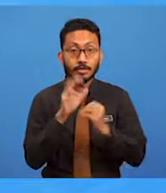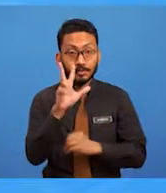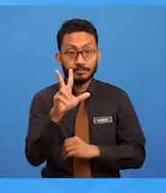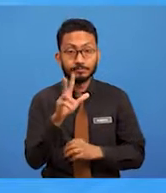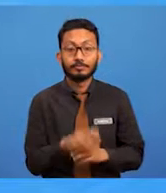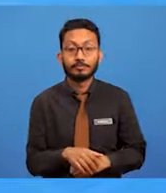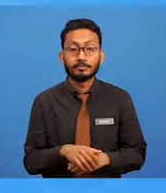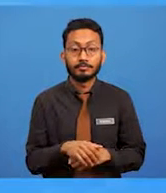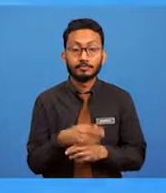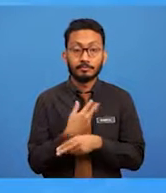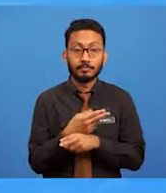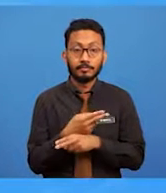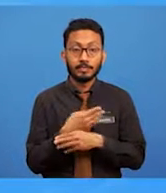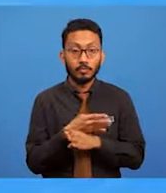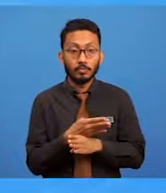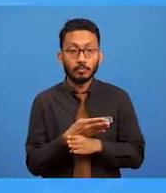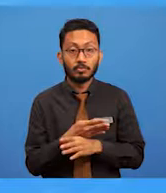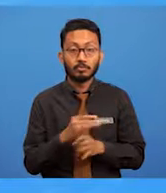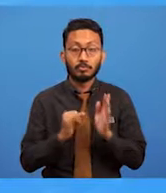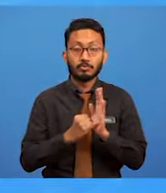reka bentuk pengiklanan.